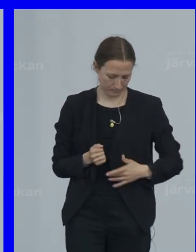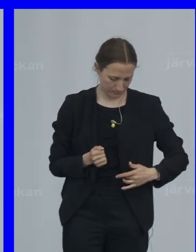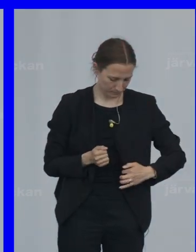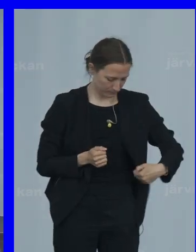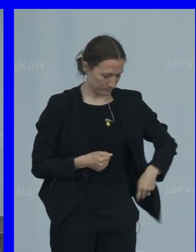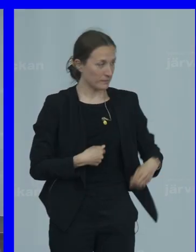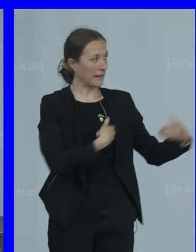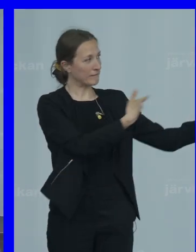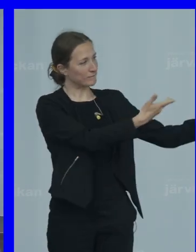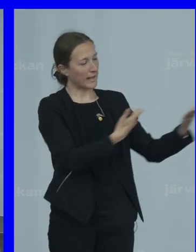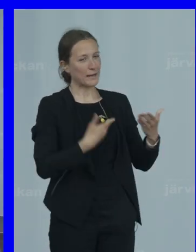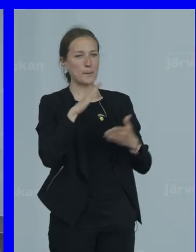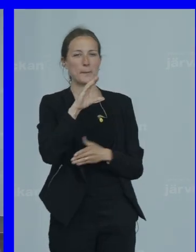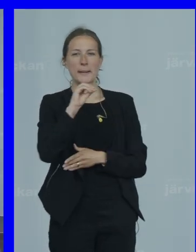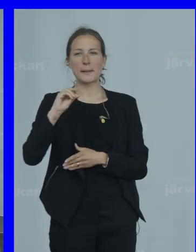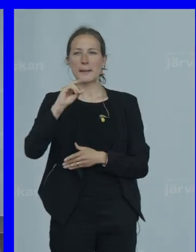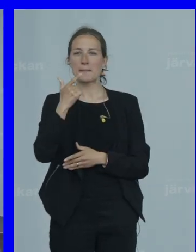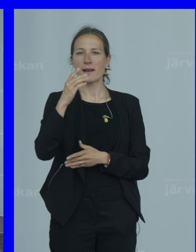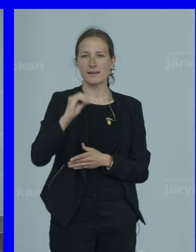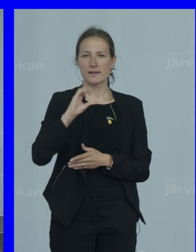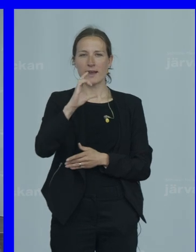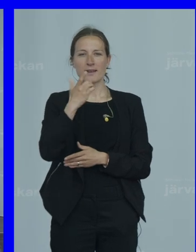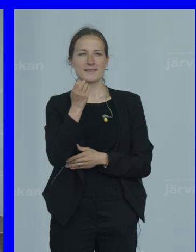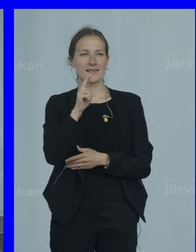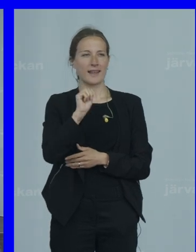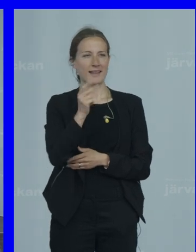Välkomnar vi. Märta Stenervid. Ho!